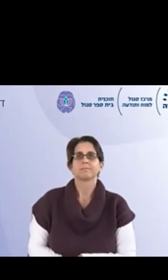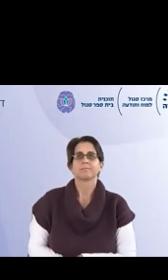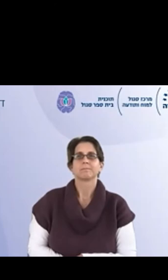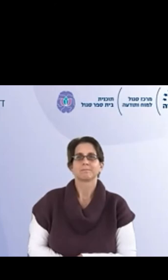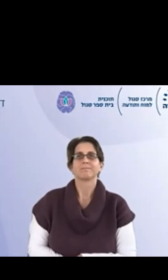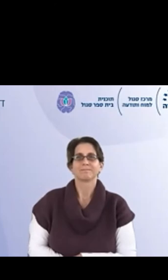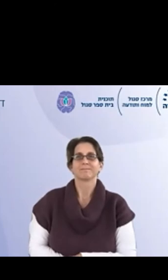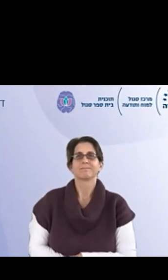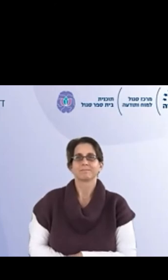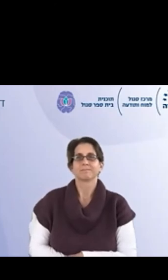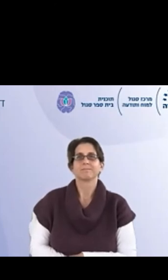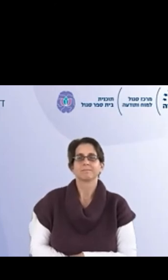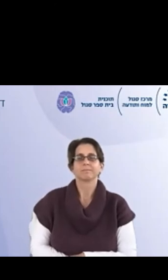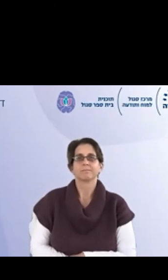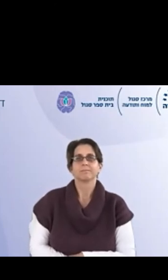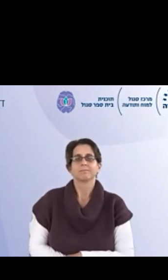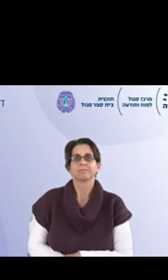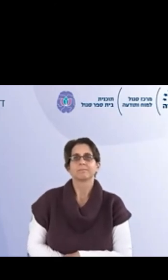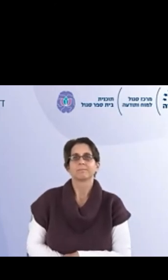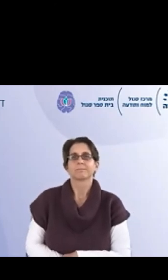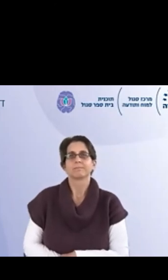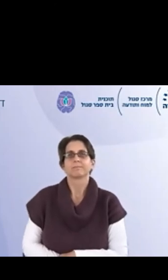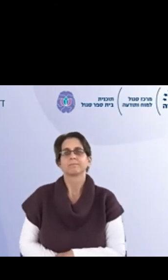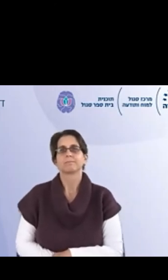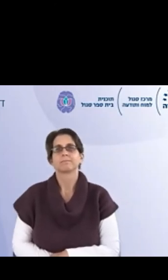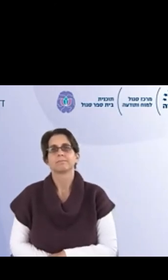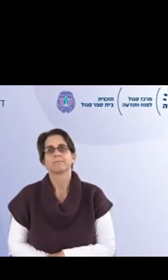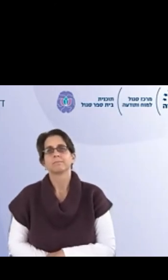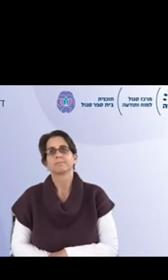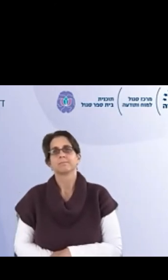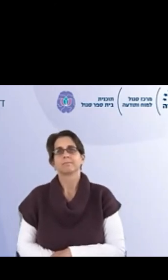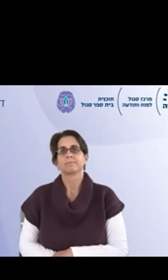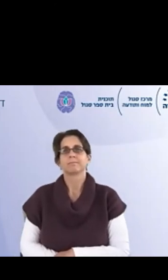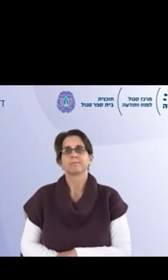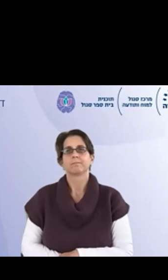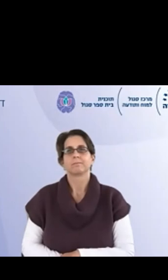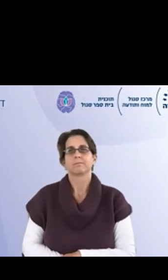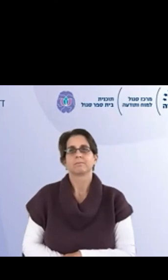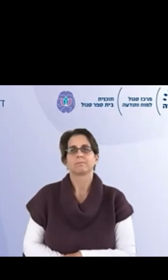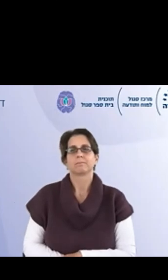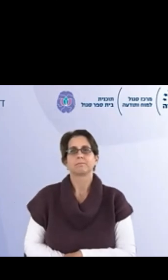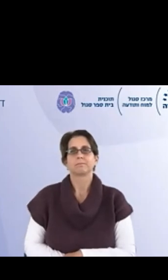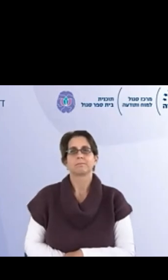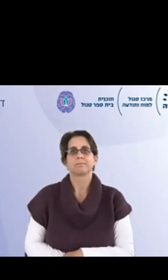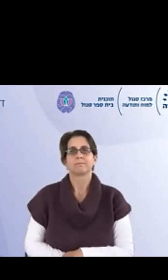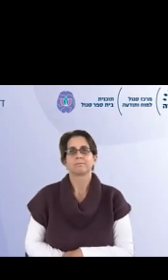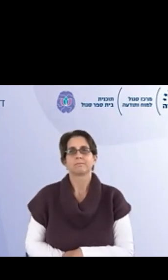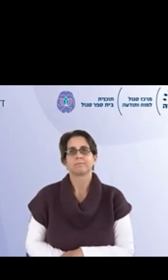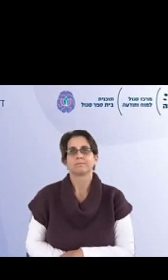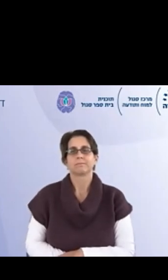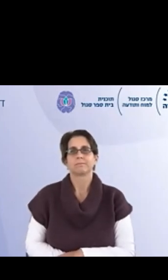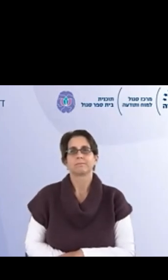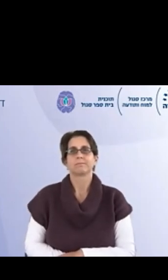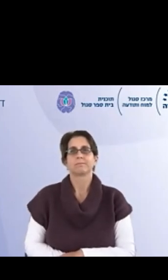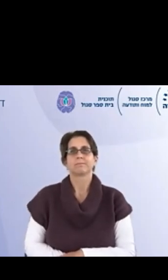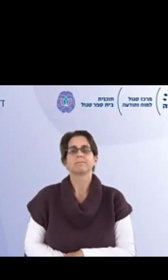לשבת בבית, את זה מה שאנחנו מציעים. עוד דבר שאמרנו, שרגע, אם זאת, אם